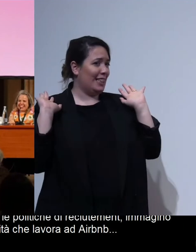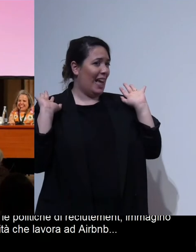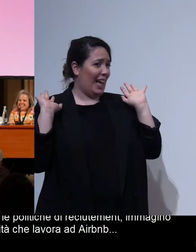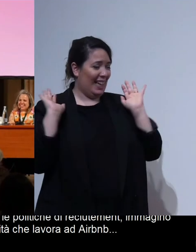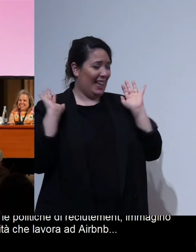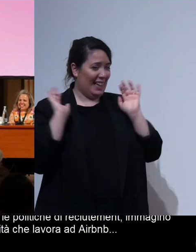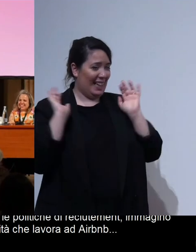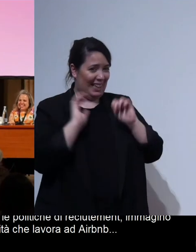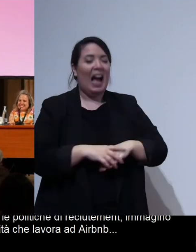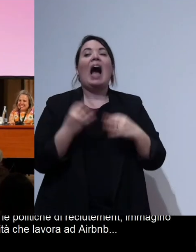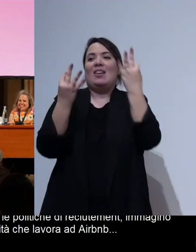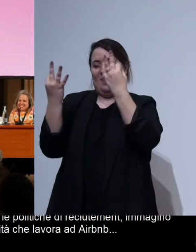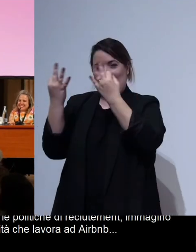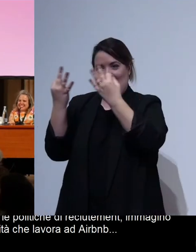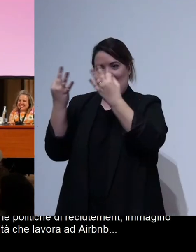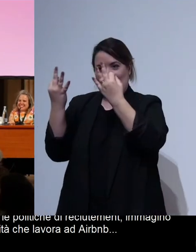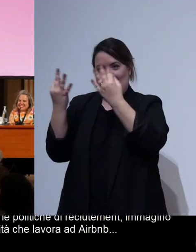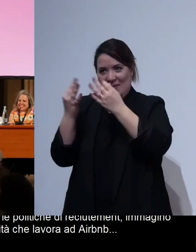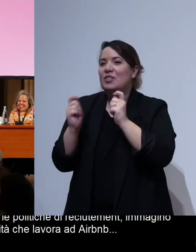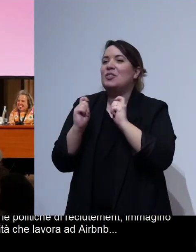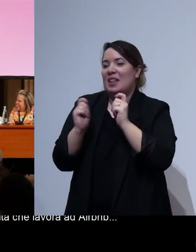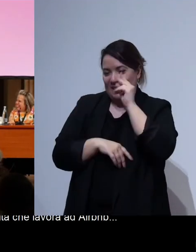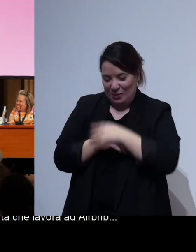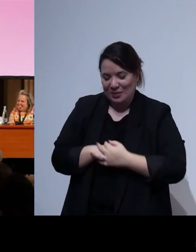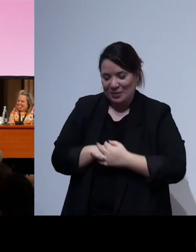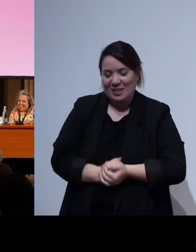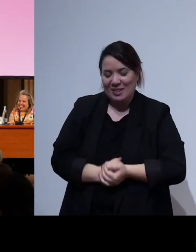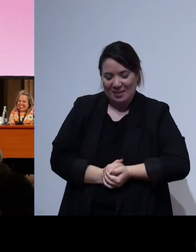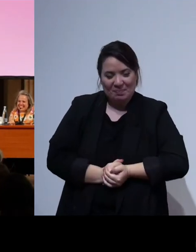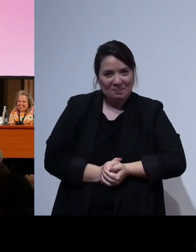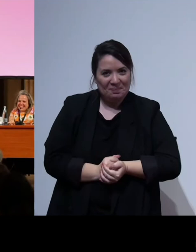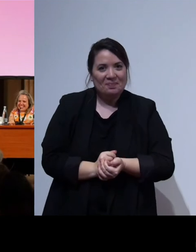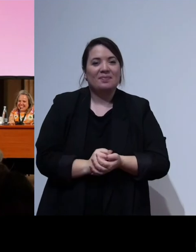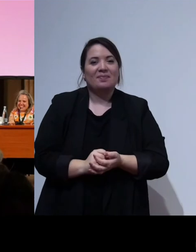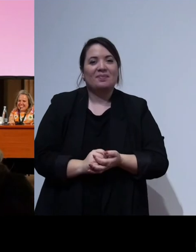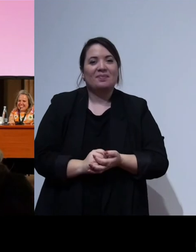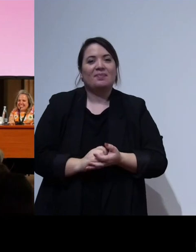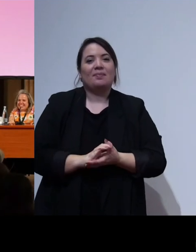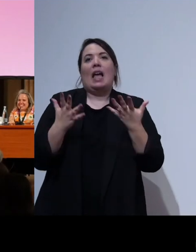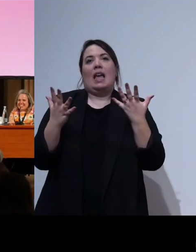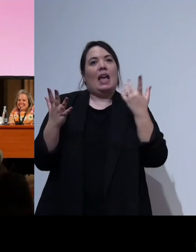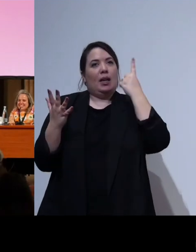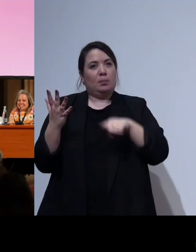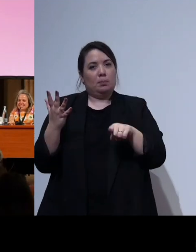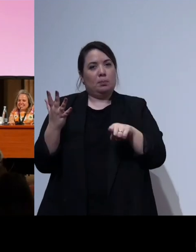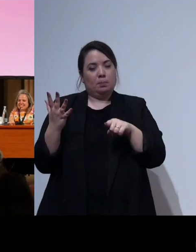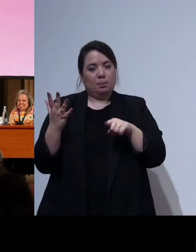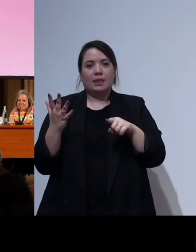comunque i giornalisti li conosciamo sono brutta gente mamma mia comunque no e poi